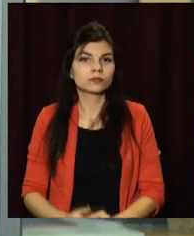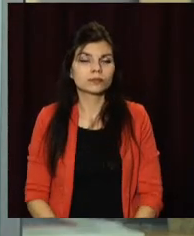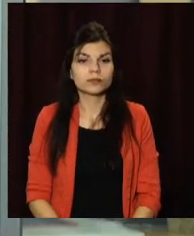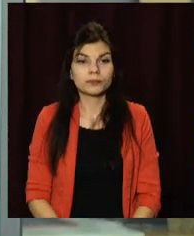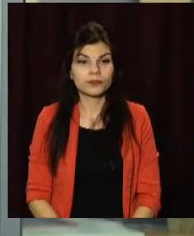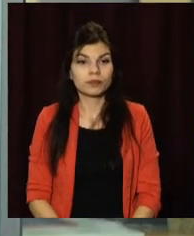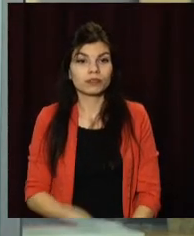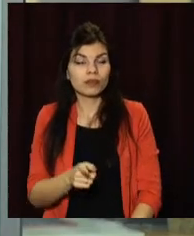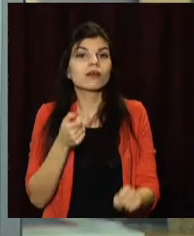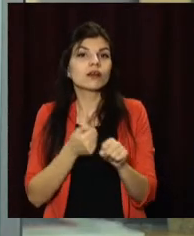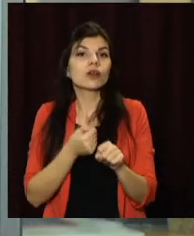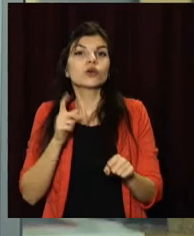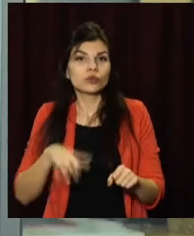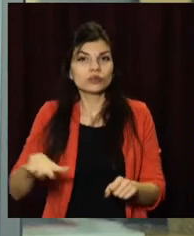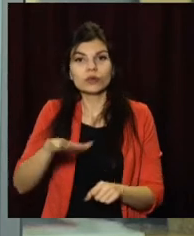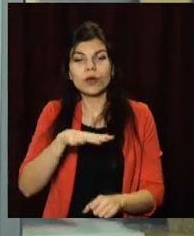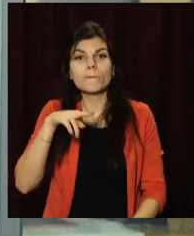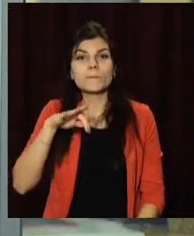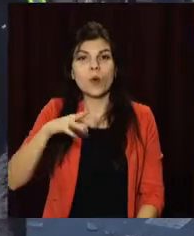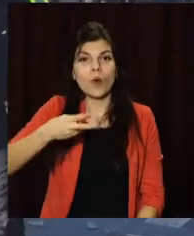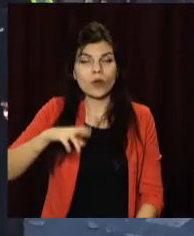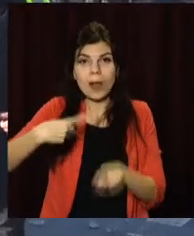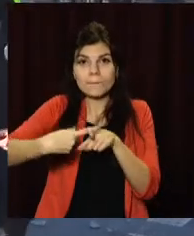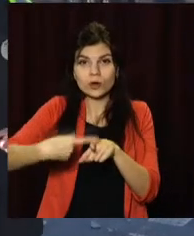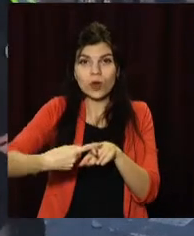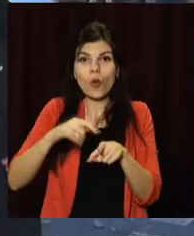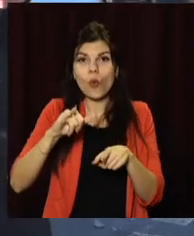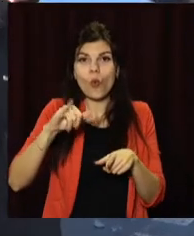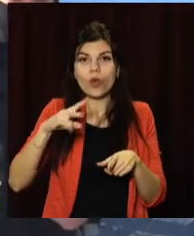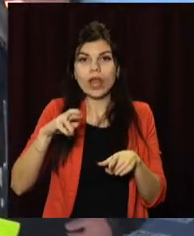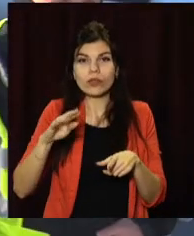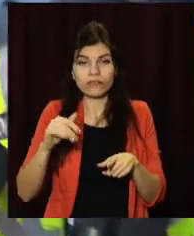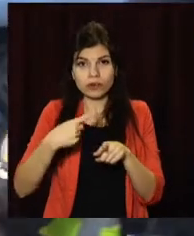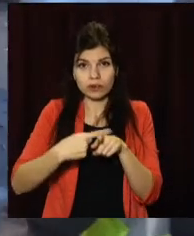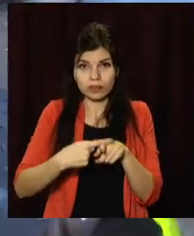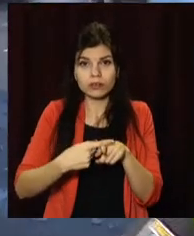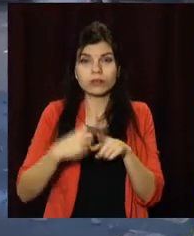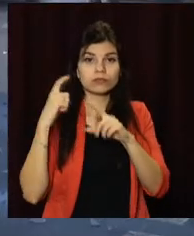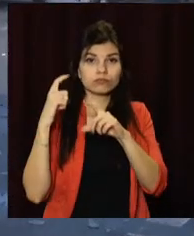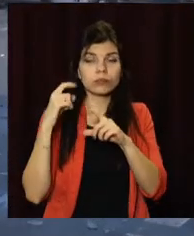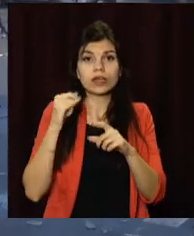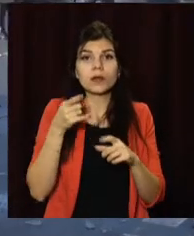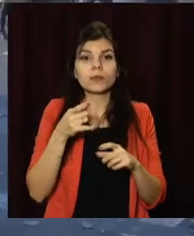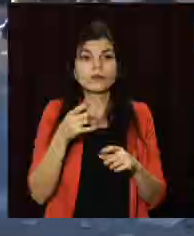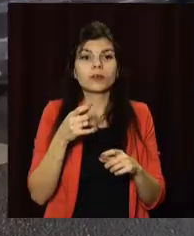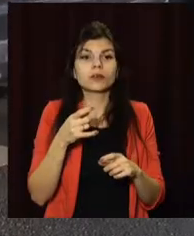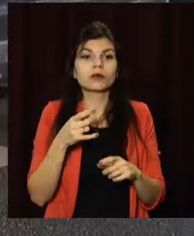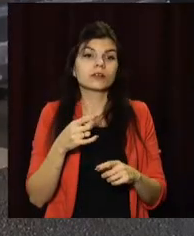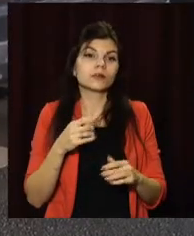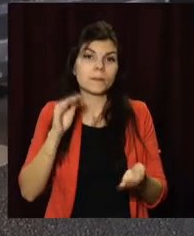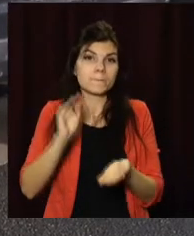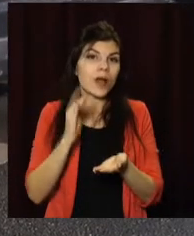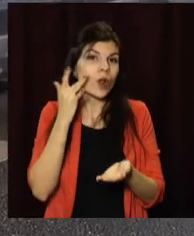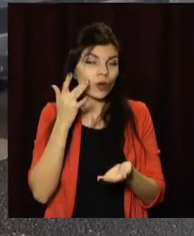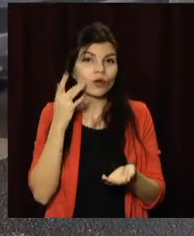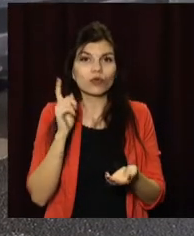ДТП. Сьогодні на проспекті Поля, на перехресті з вулиці Ульянова, зіткнувся вантажний «Мерседес» та автомобіль марки «Санг Янг».